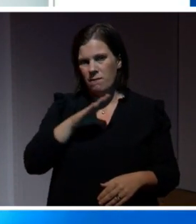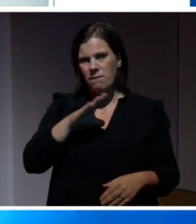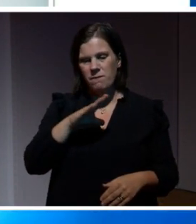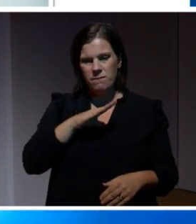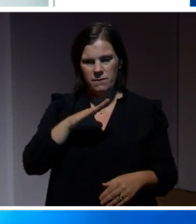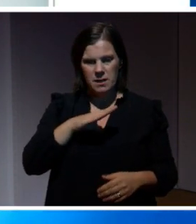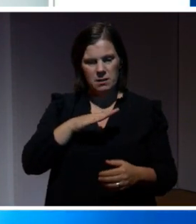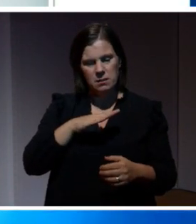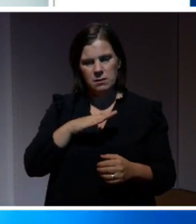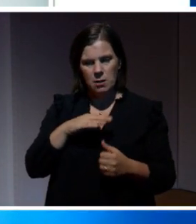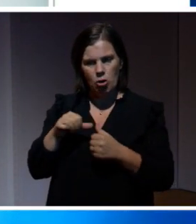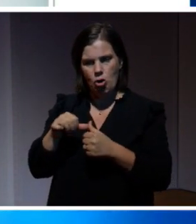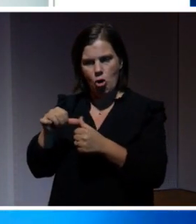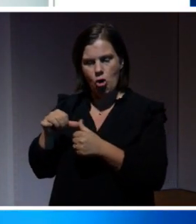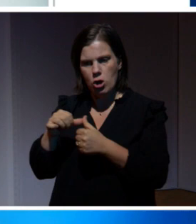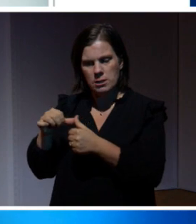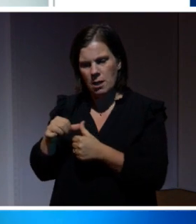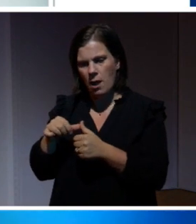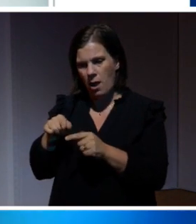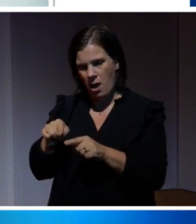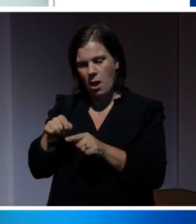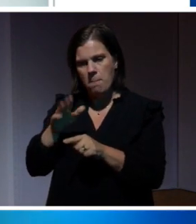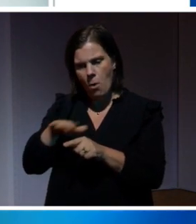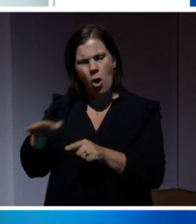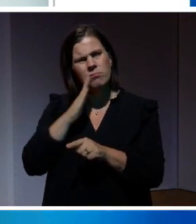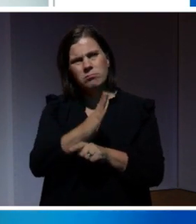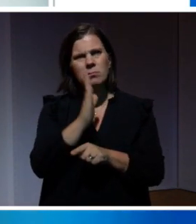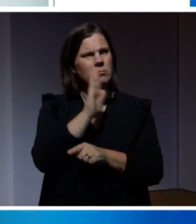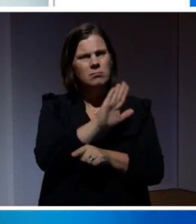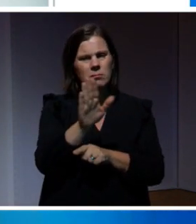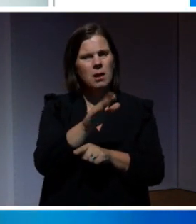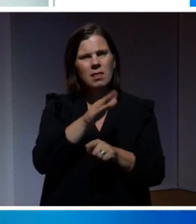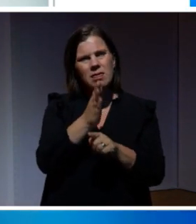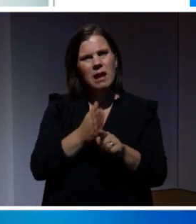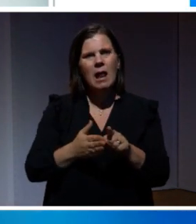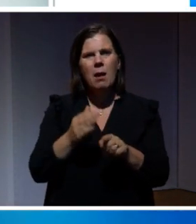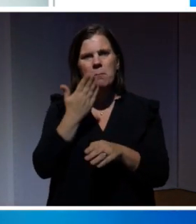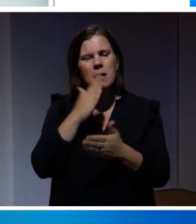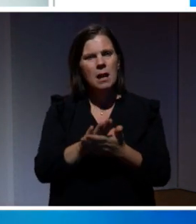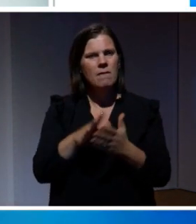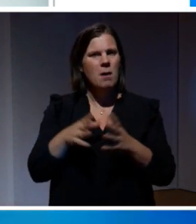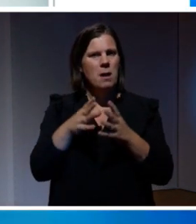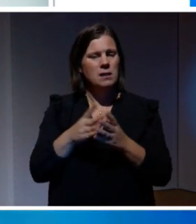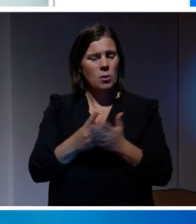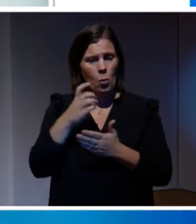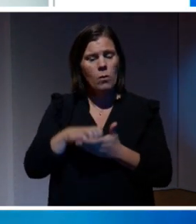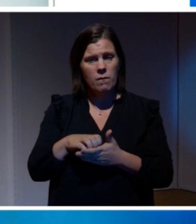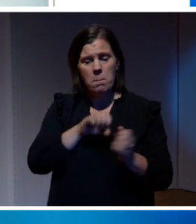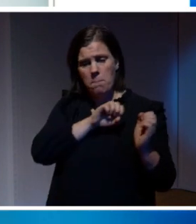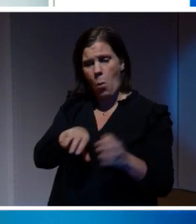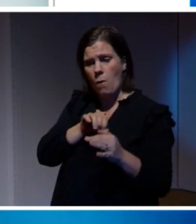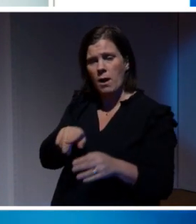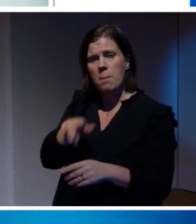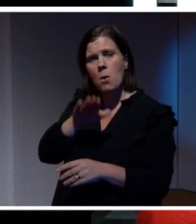unga förbjuder sina föräldrar att dela bilder från intima familjesituationer till exempel. Därför att det påverkar deras integritet på ett